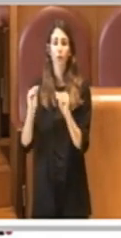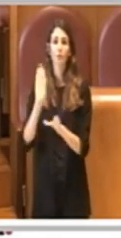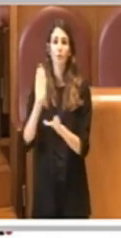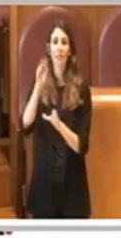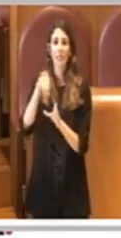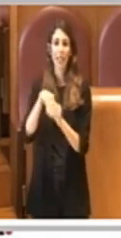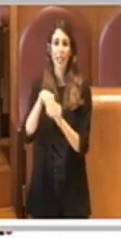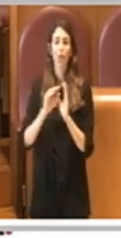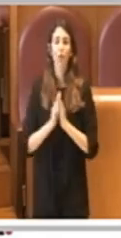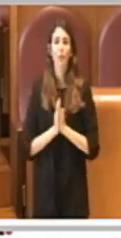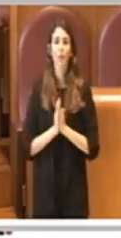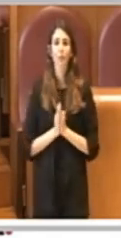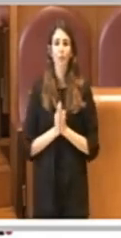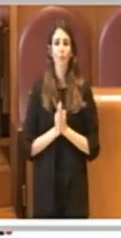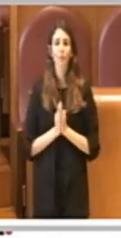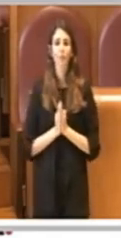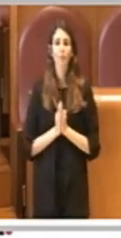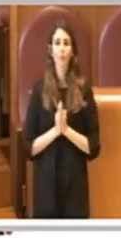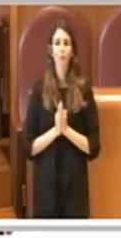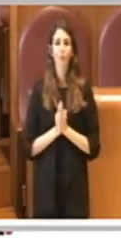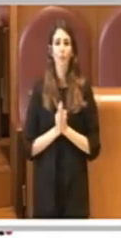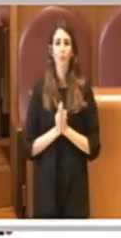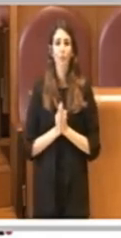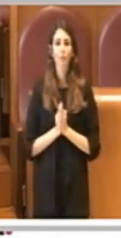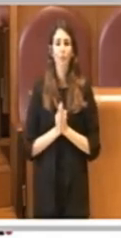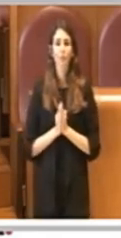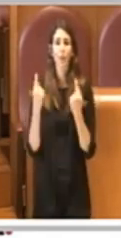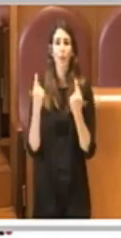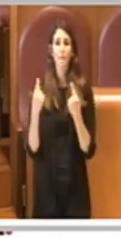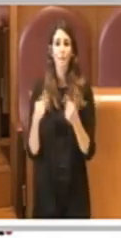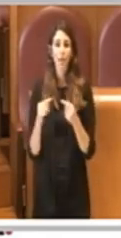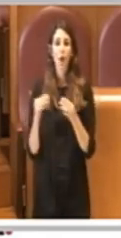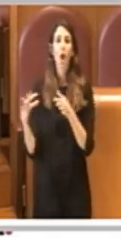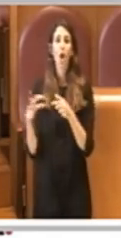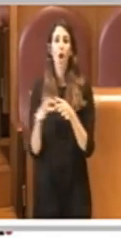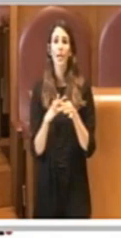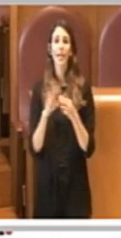validità dell